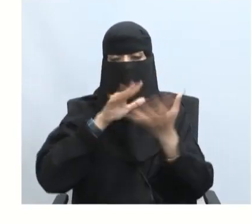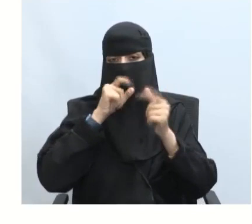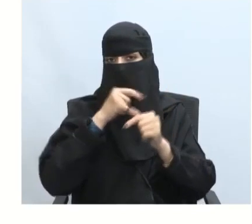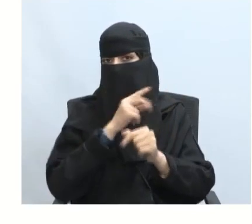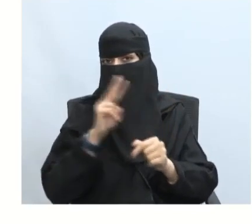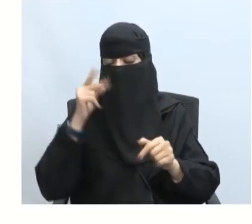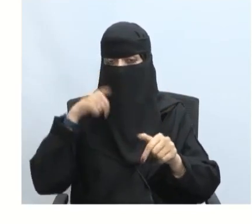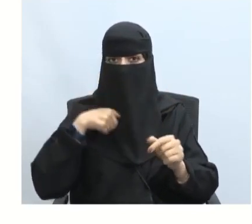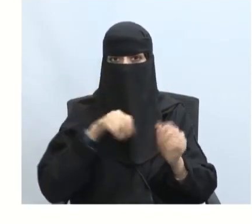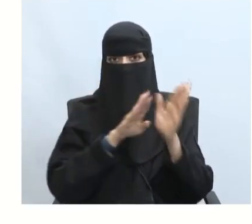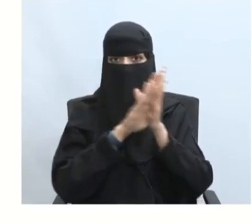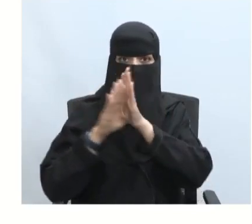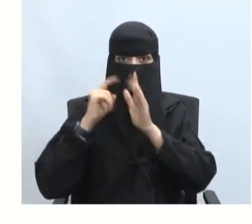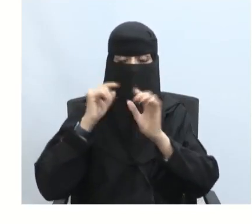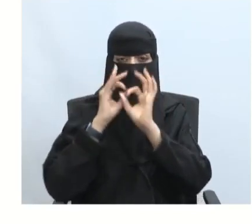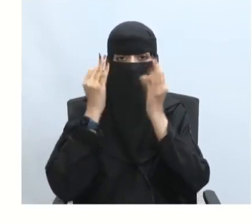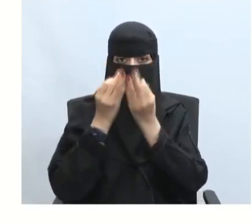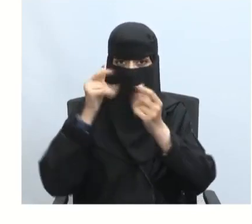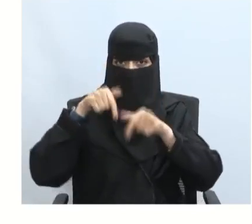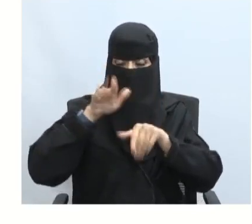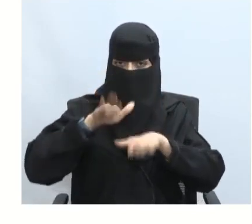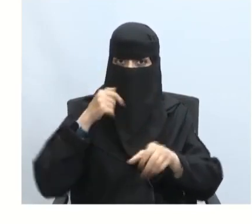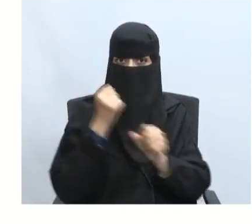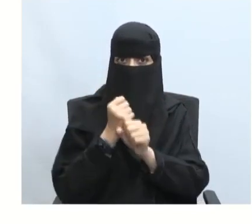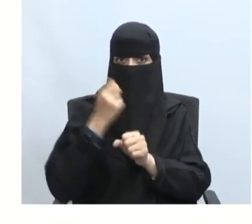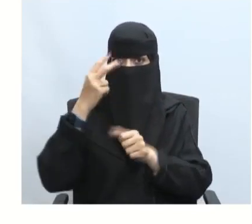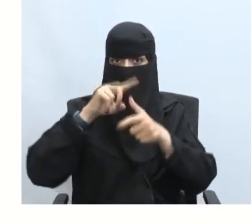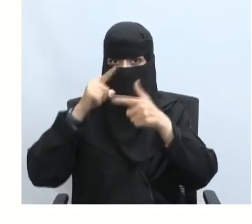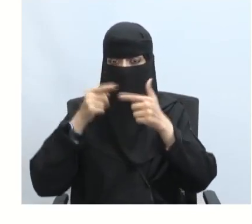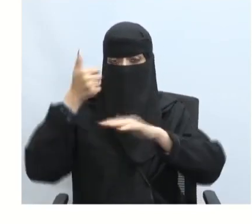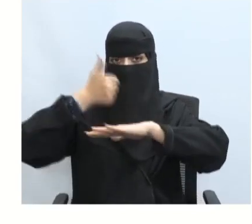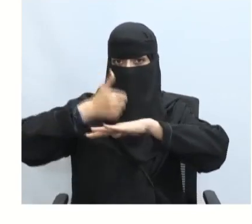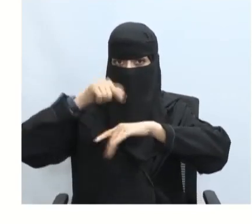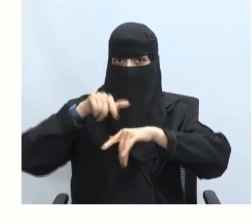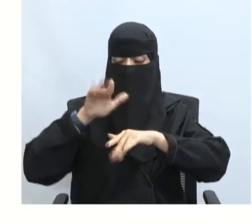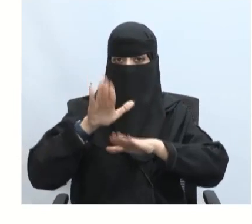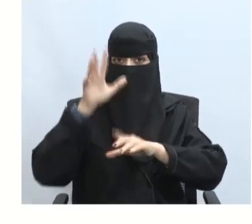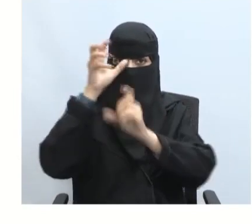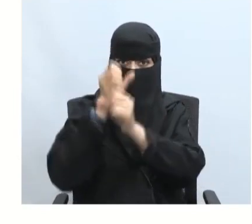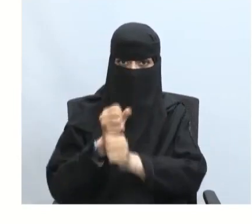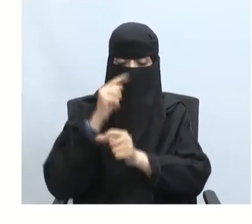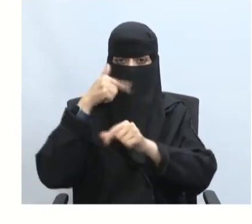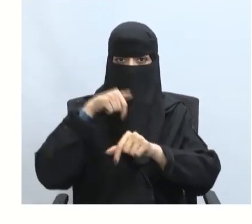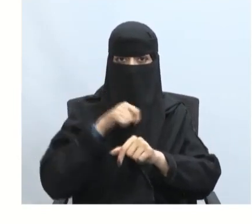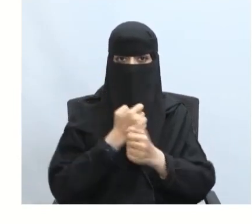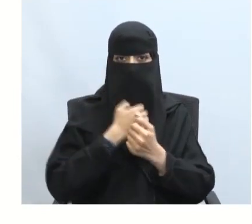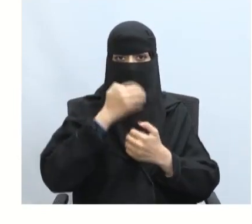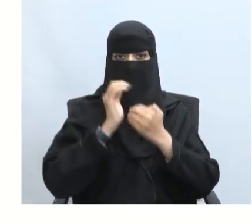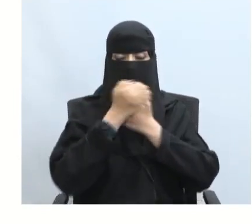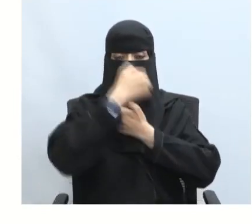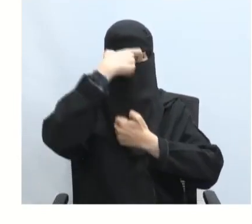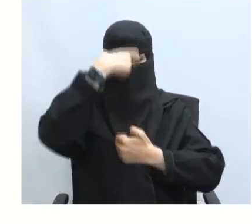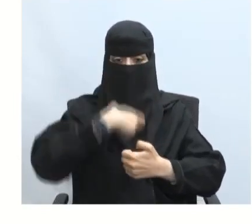فالمساندة الاجتماعية لها دوران رئيسان في تأمين الحماية النفسية